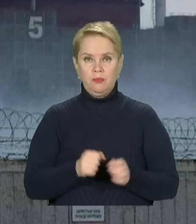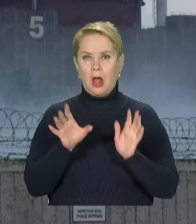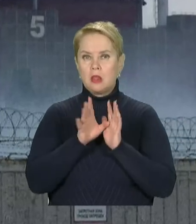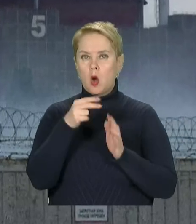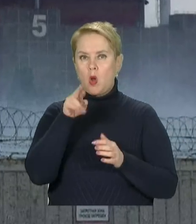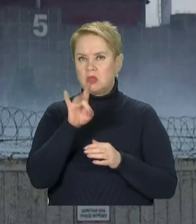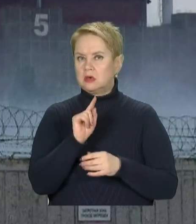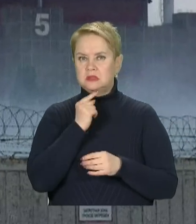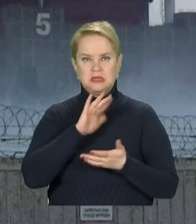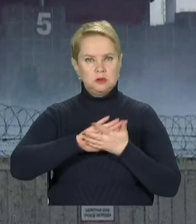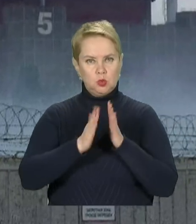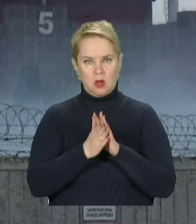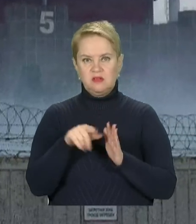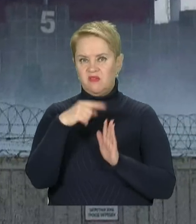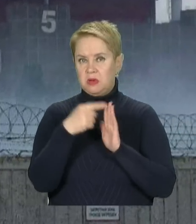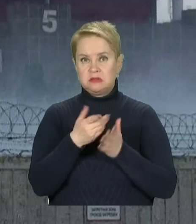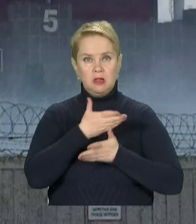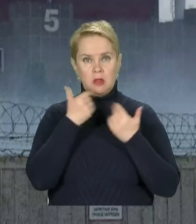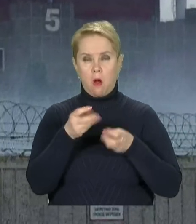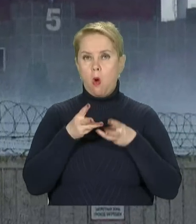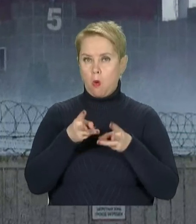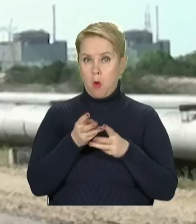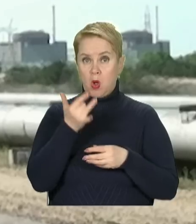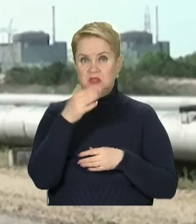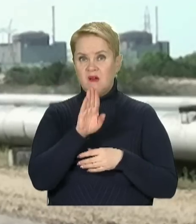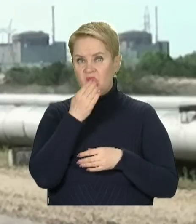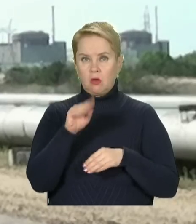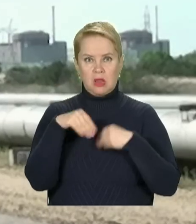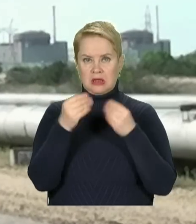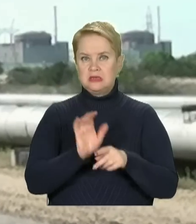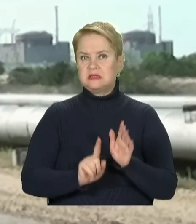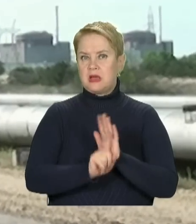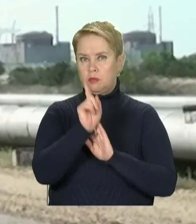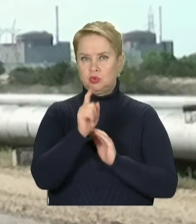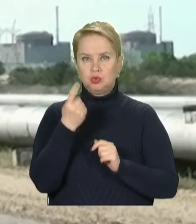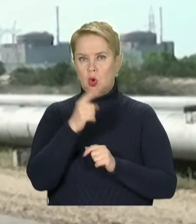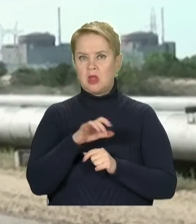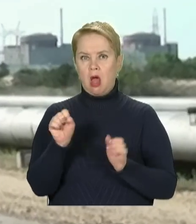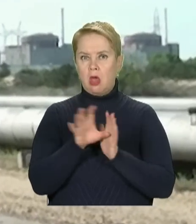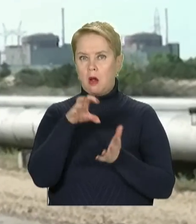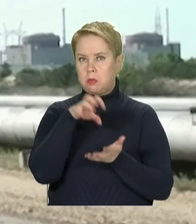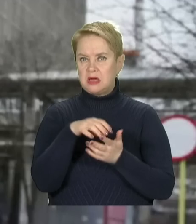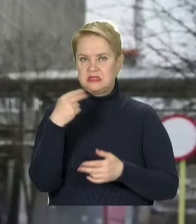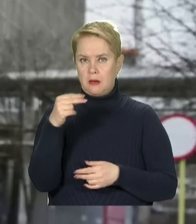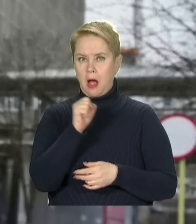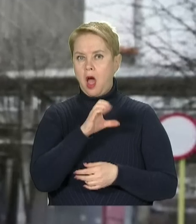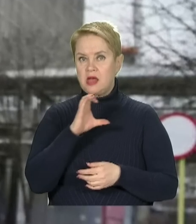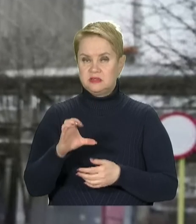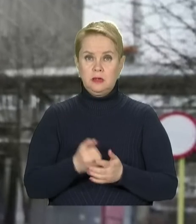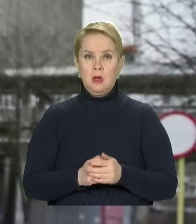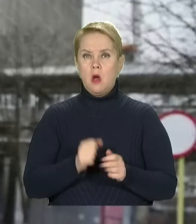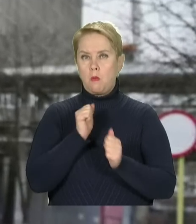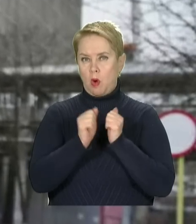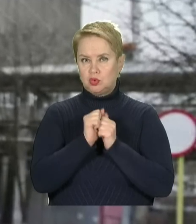«Енергодарі» критична ситуація. У місті фактично немає опалення, оскільки ворог не дає запустити жоден з енергоблоків Запорізької АЕС.